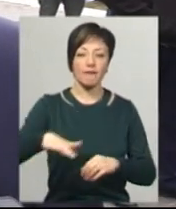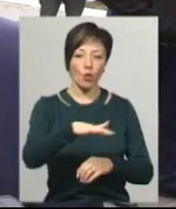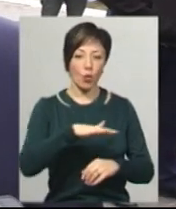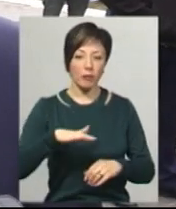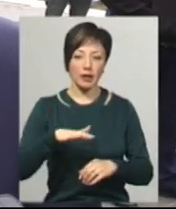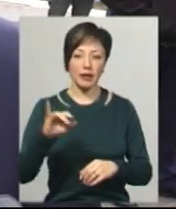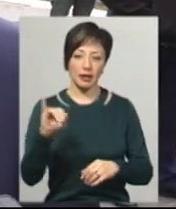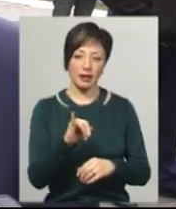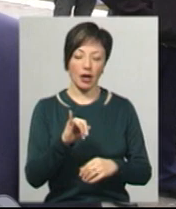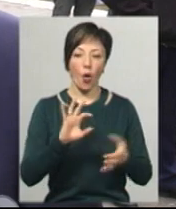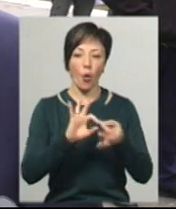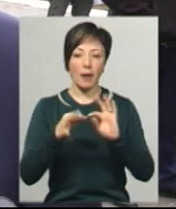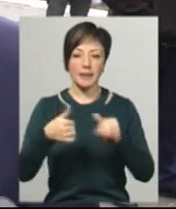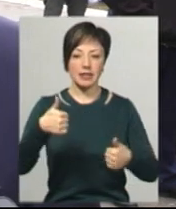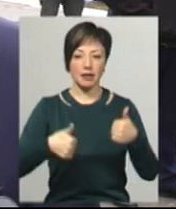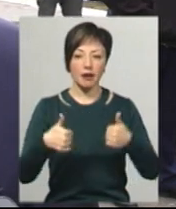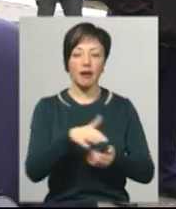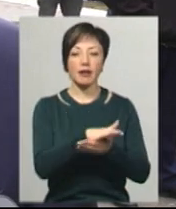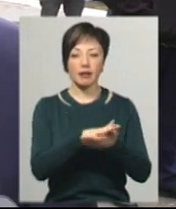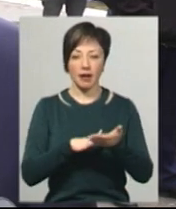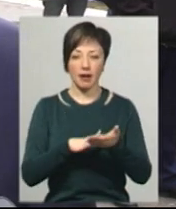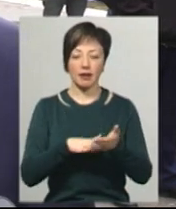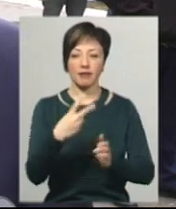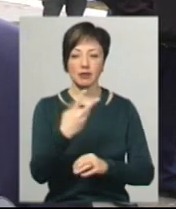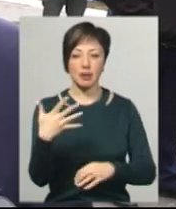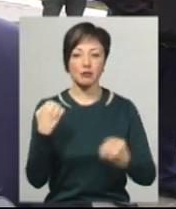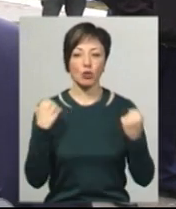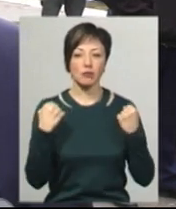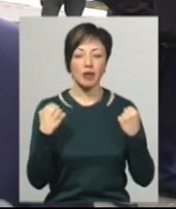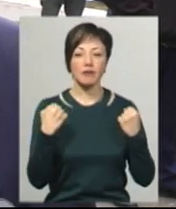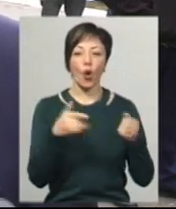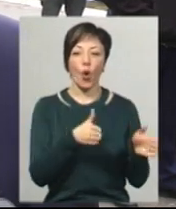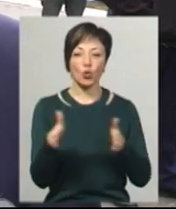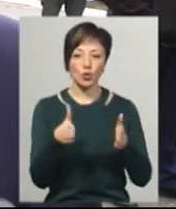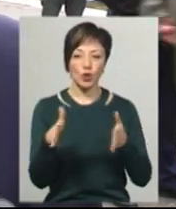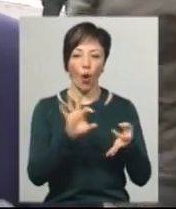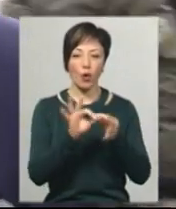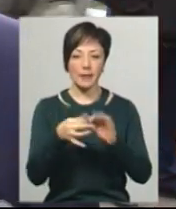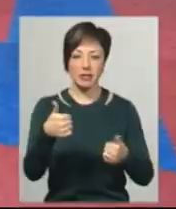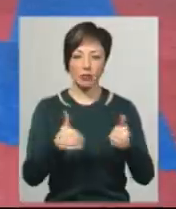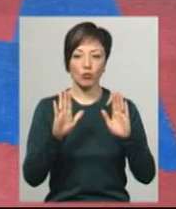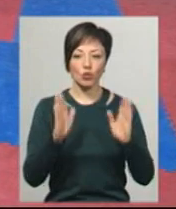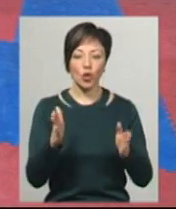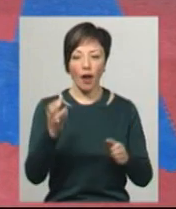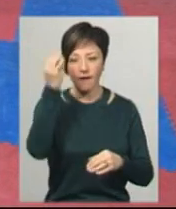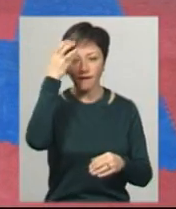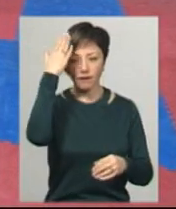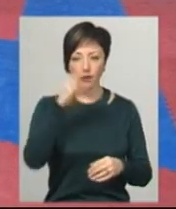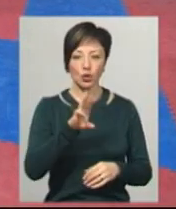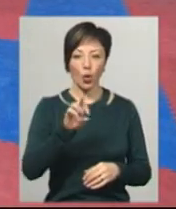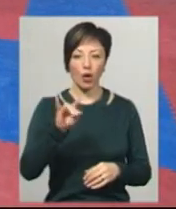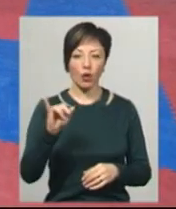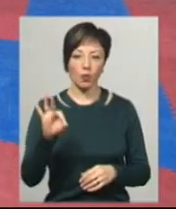Європи і Олімпійських іграх. У даний момент у нас 25 спортсменів готовіться к Олімпійській ігри, які будуть в Токіо. Змагання з